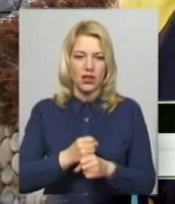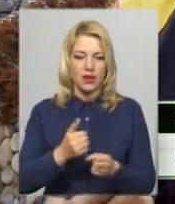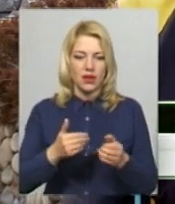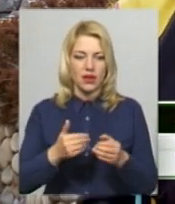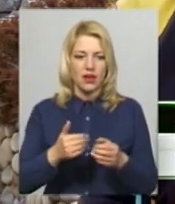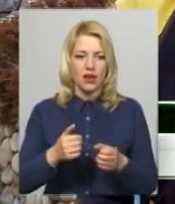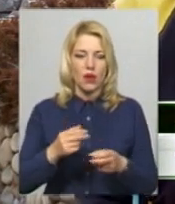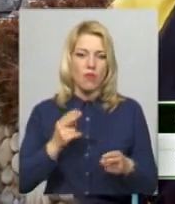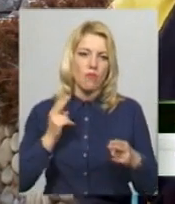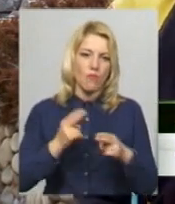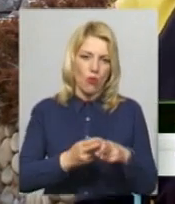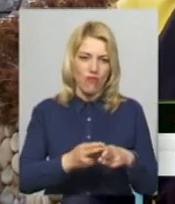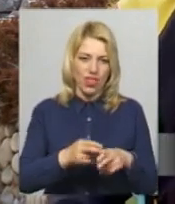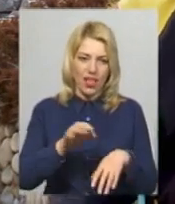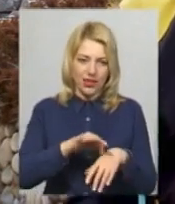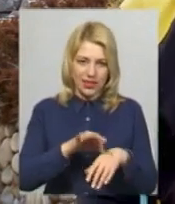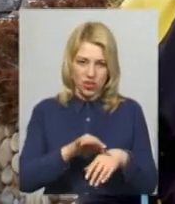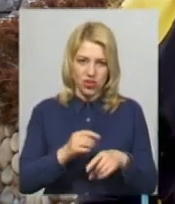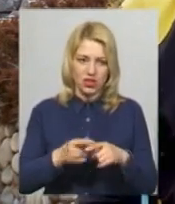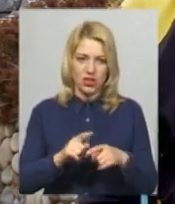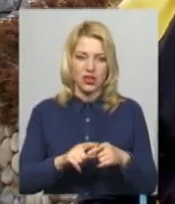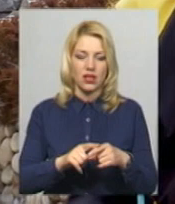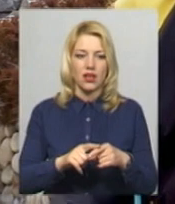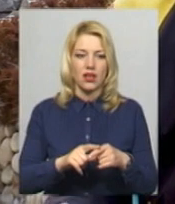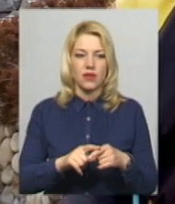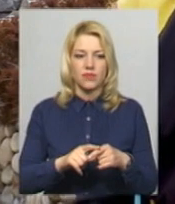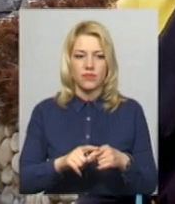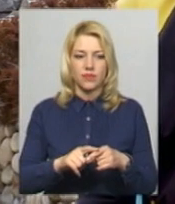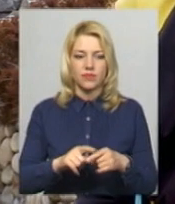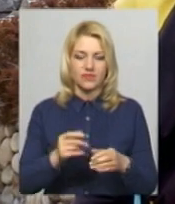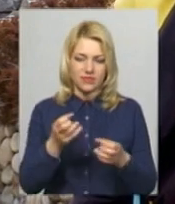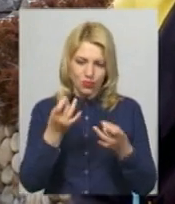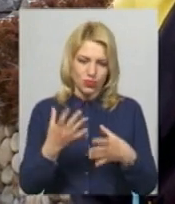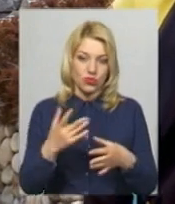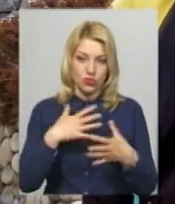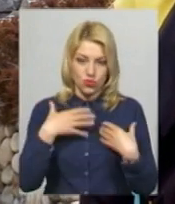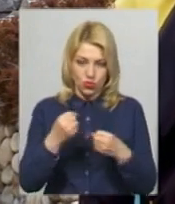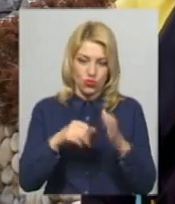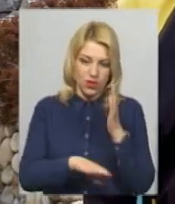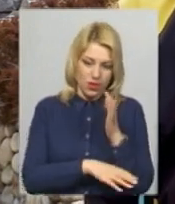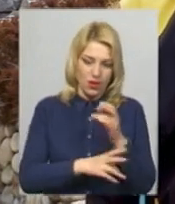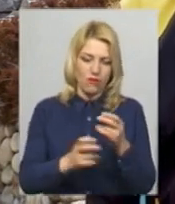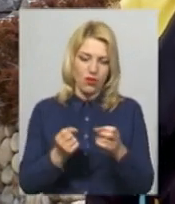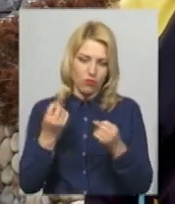профілактично, тільки по факту хвороби, а з профілактичних